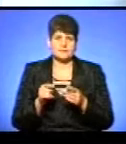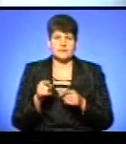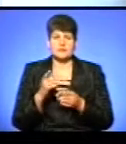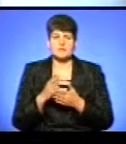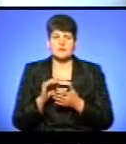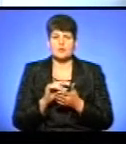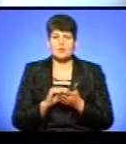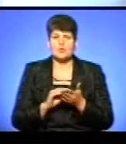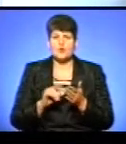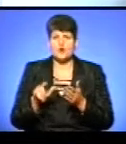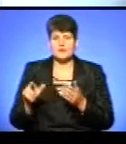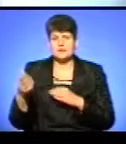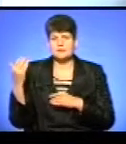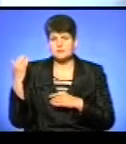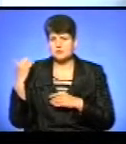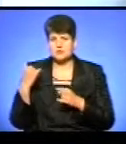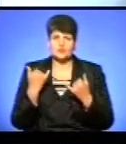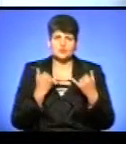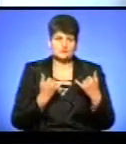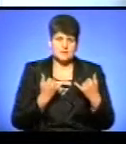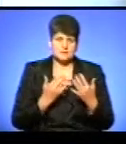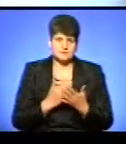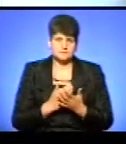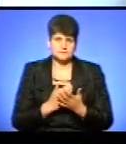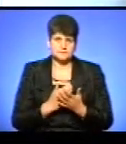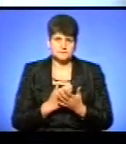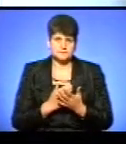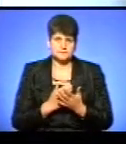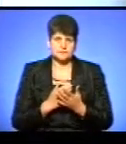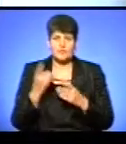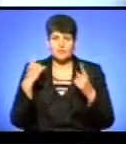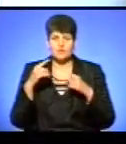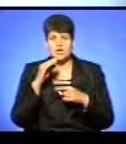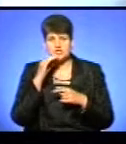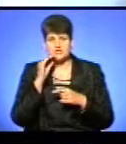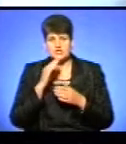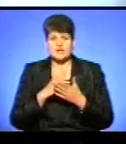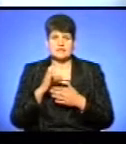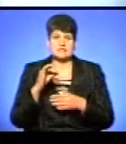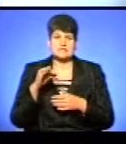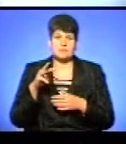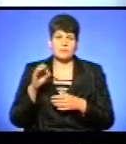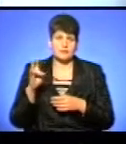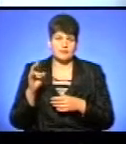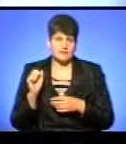минулості, і сучасності, твори Шевченка, Симоненка.